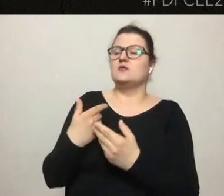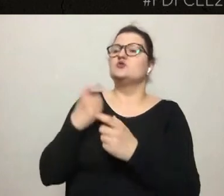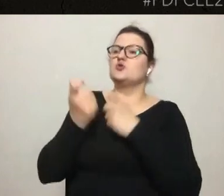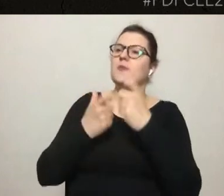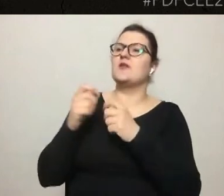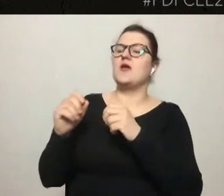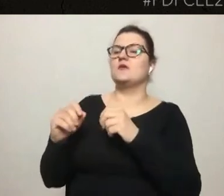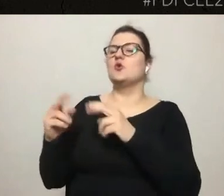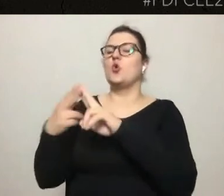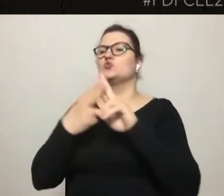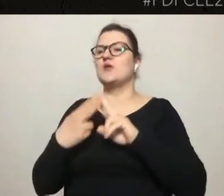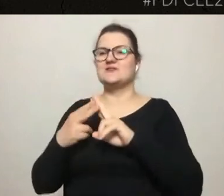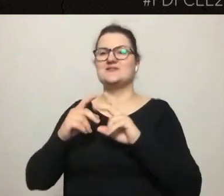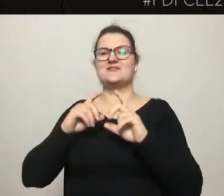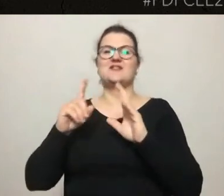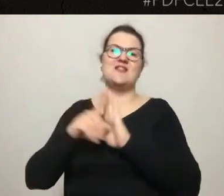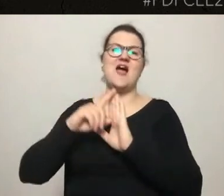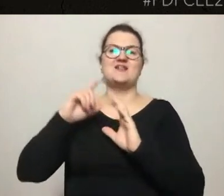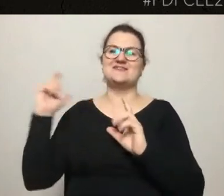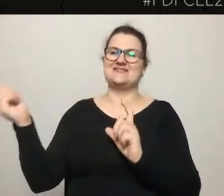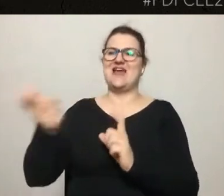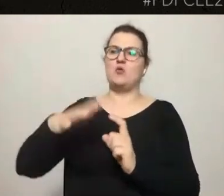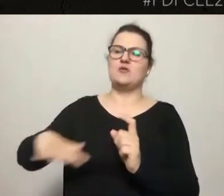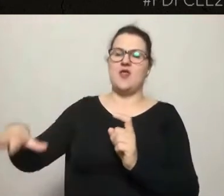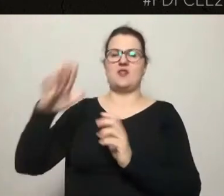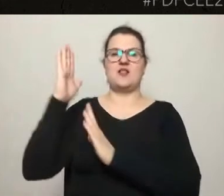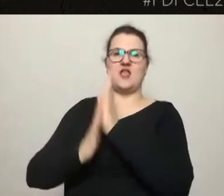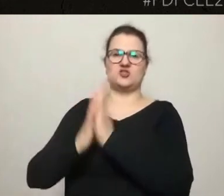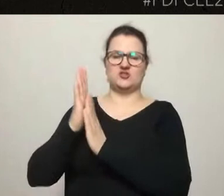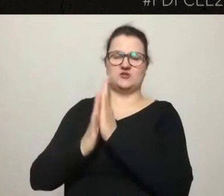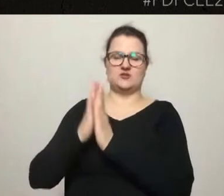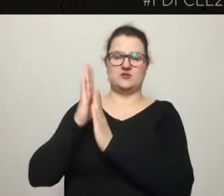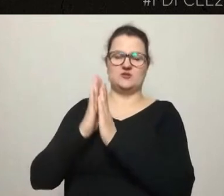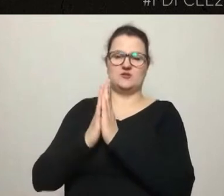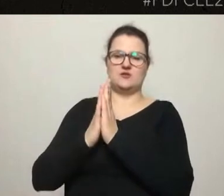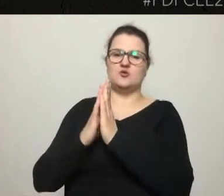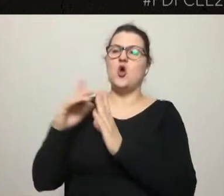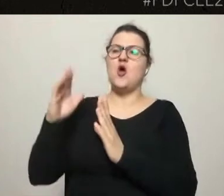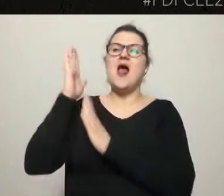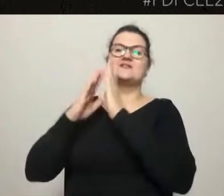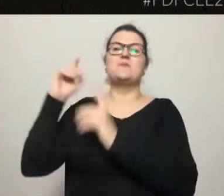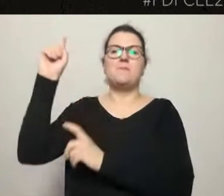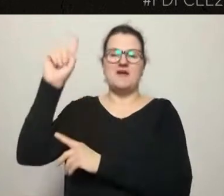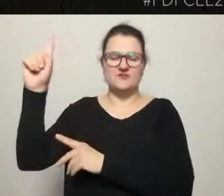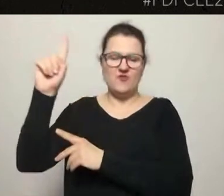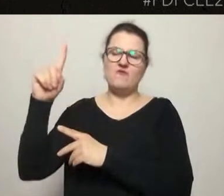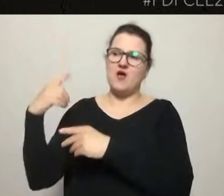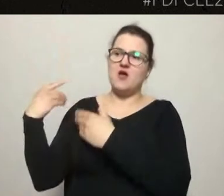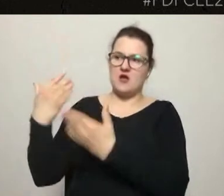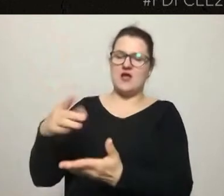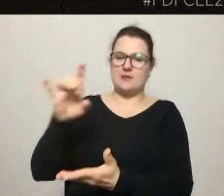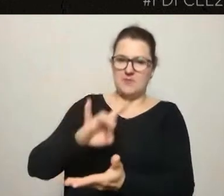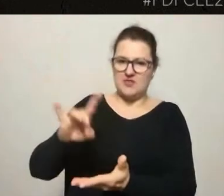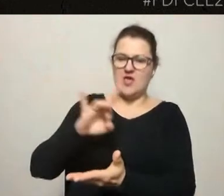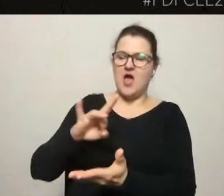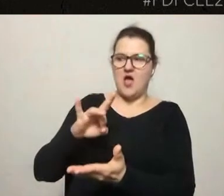który otaczał ten park. To jest właśnie taki fragment, który został wydzierżawiony przez lasy państwowe w gminie. Intencją tej mieszkanki było